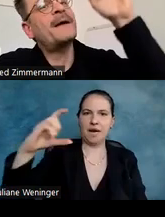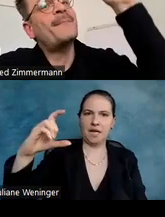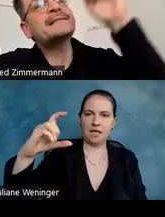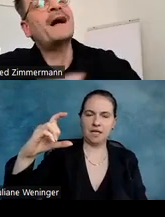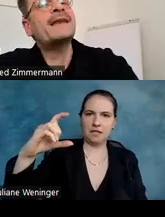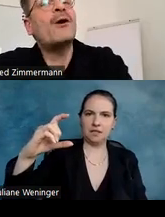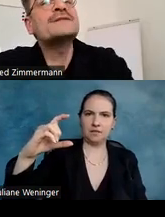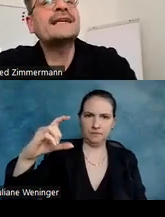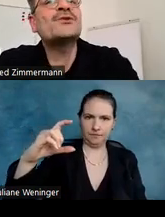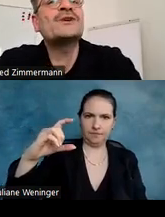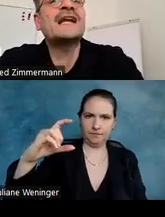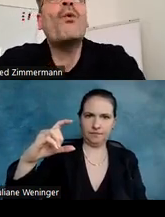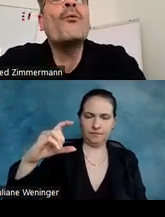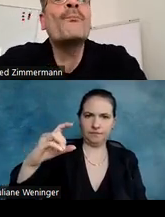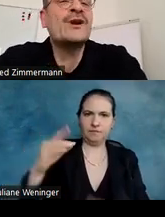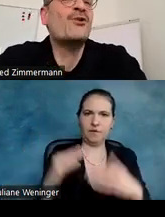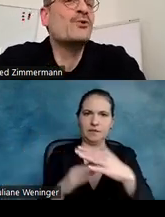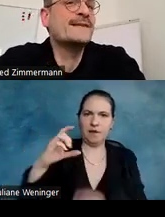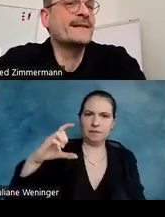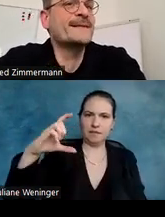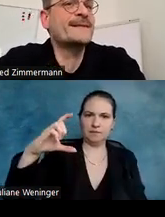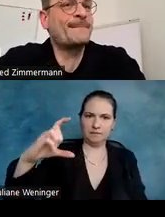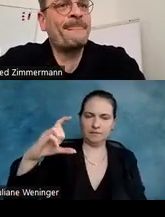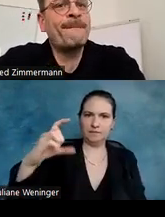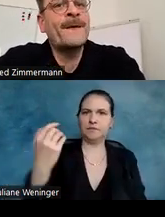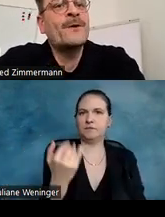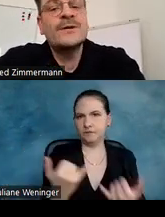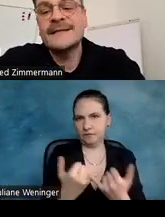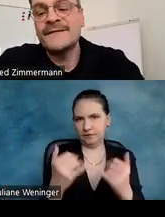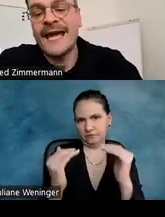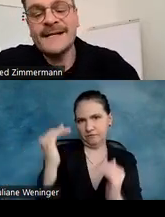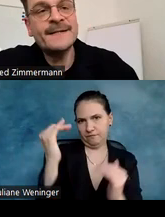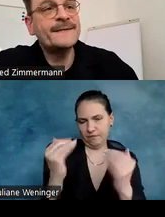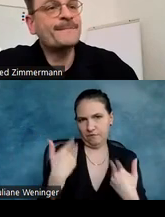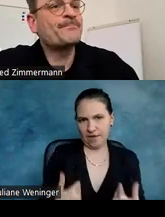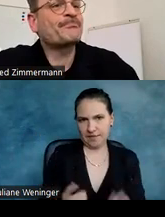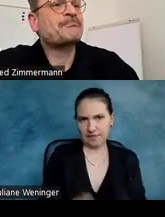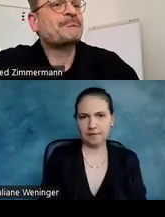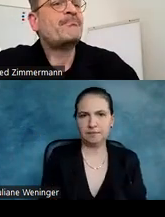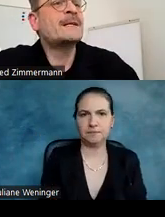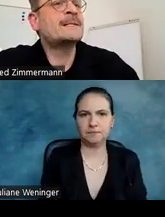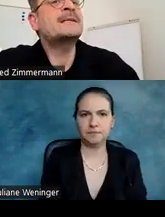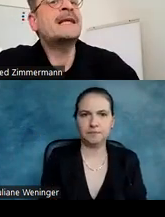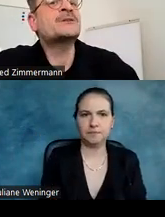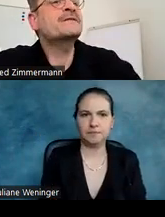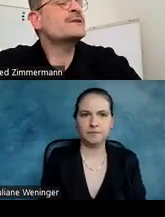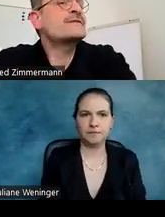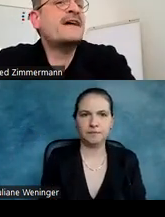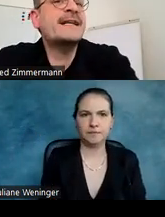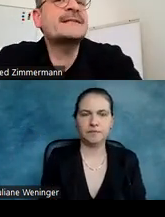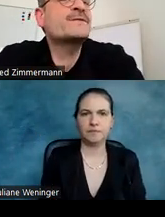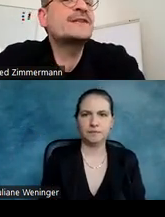maximalen Ausdehnung nach oben und nach unten ist. Und dieses Verhältnis, das Mittellängen